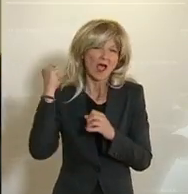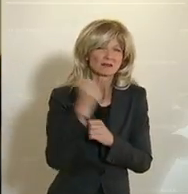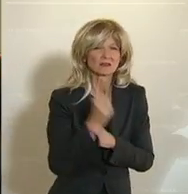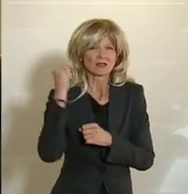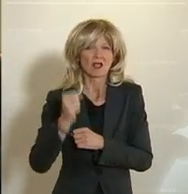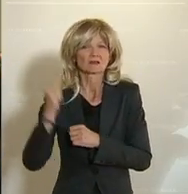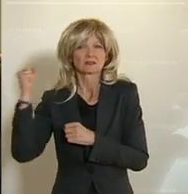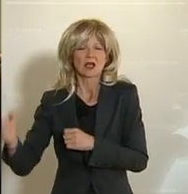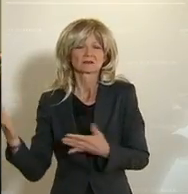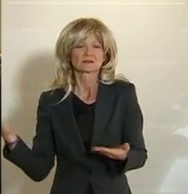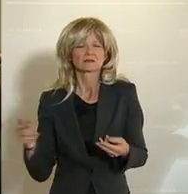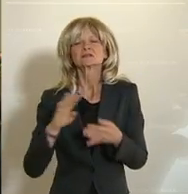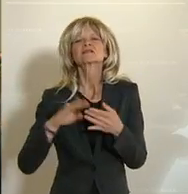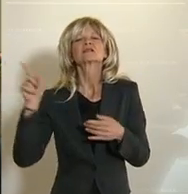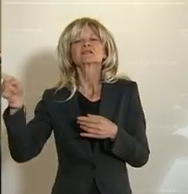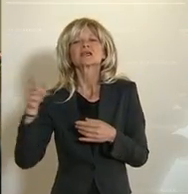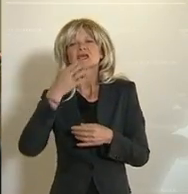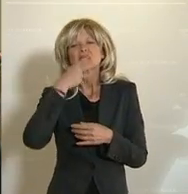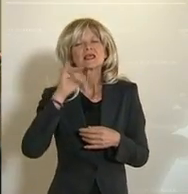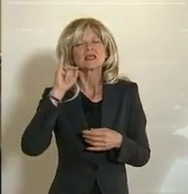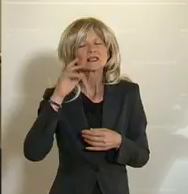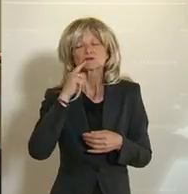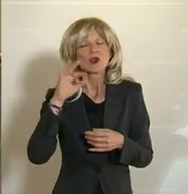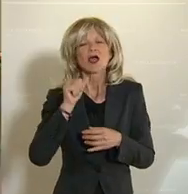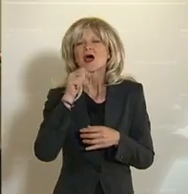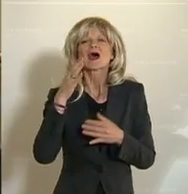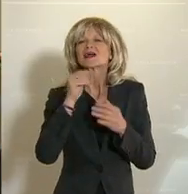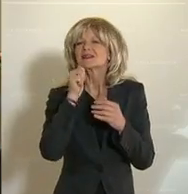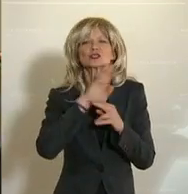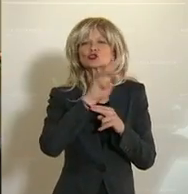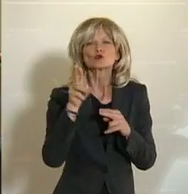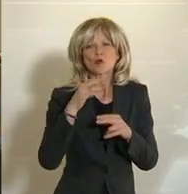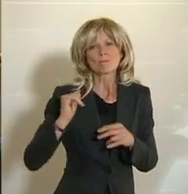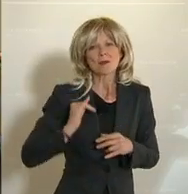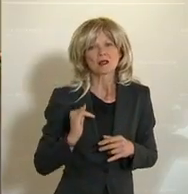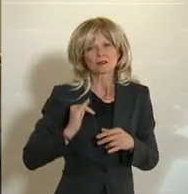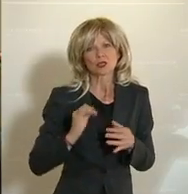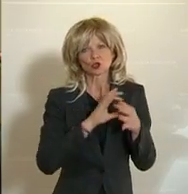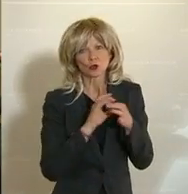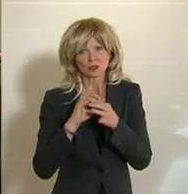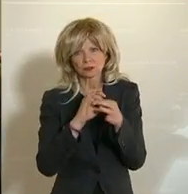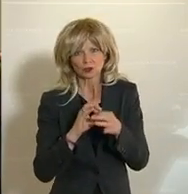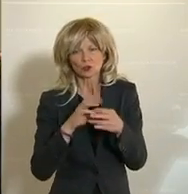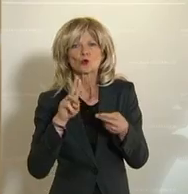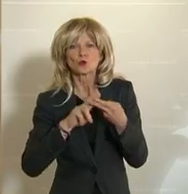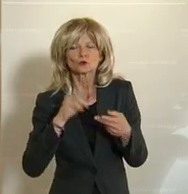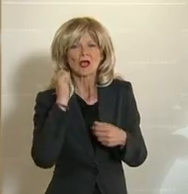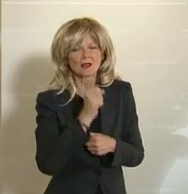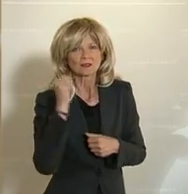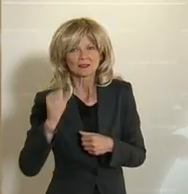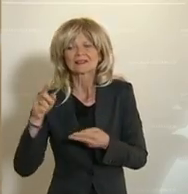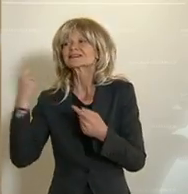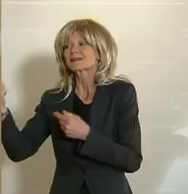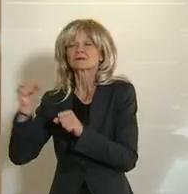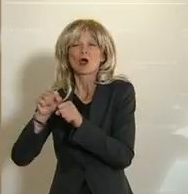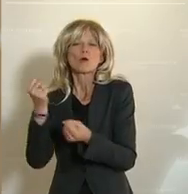mehr als nur eine militärische Organisation, das muss man auch sehen, die Attentate verübt. Die Hispola ist auch eine politische